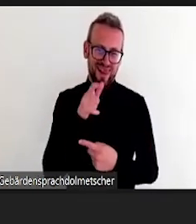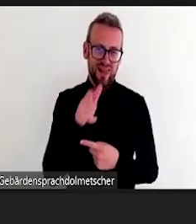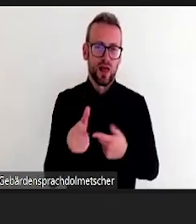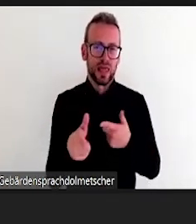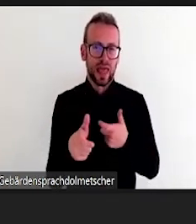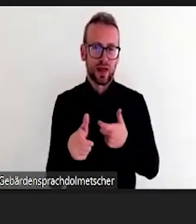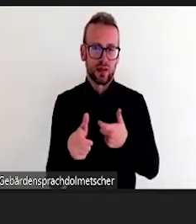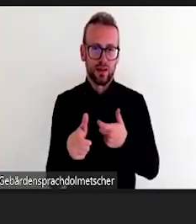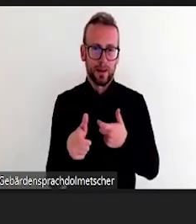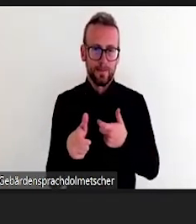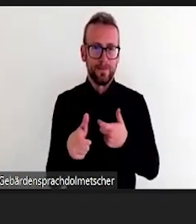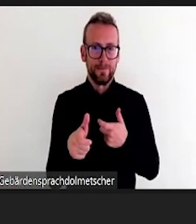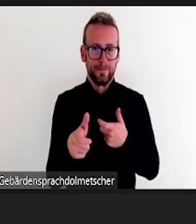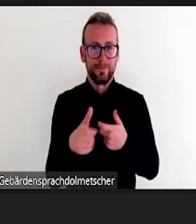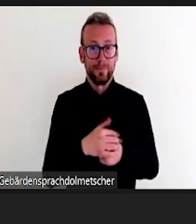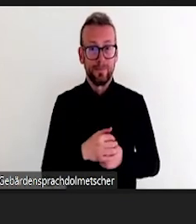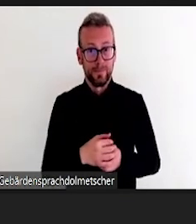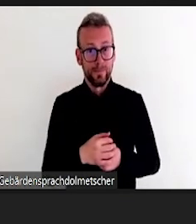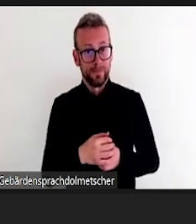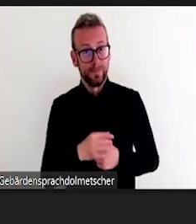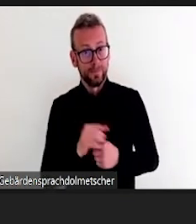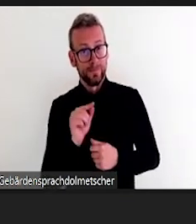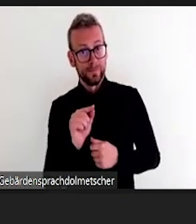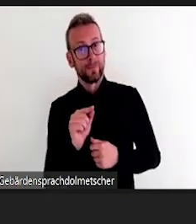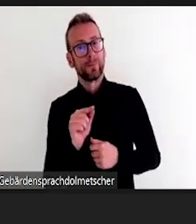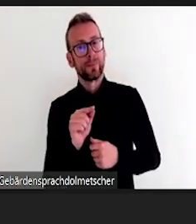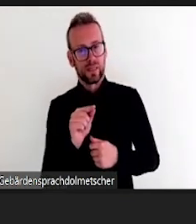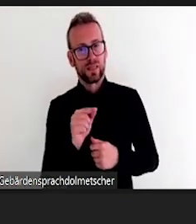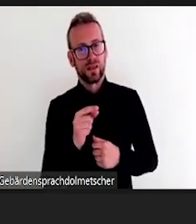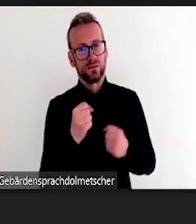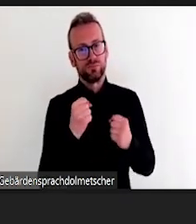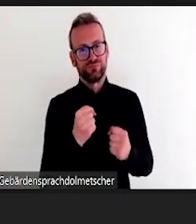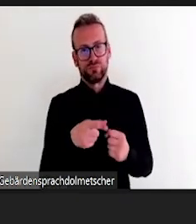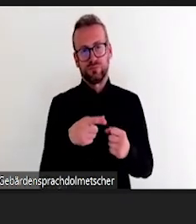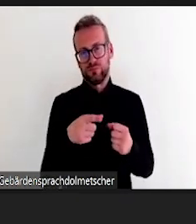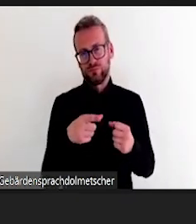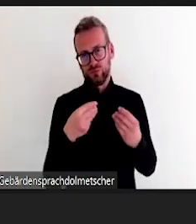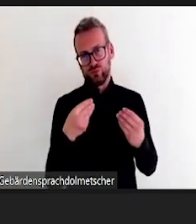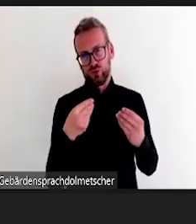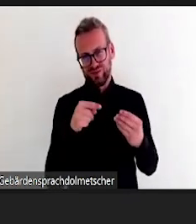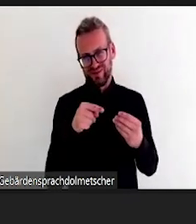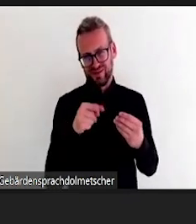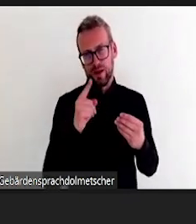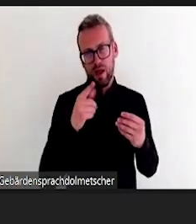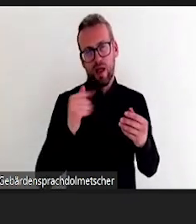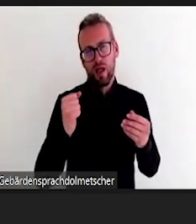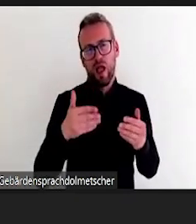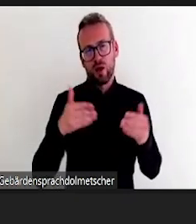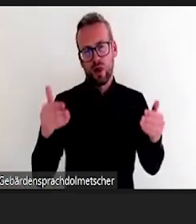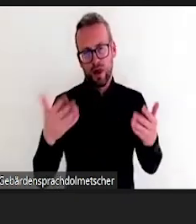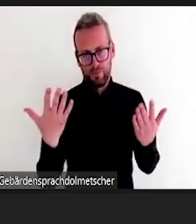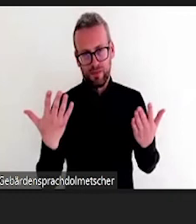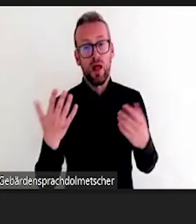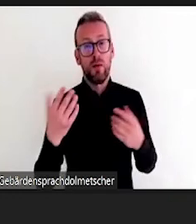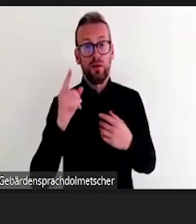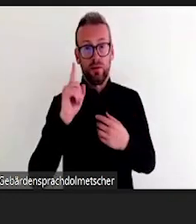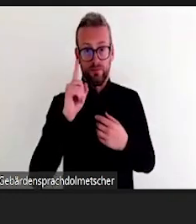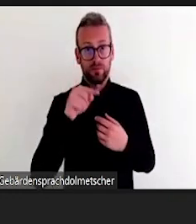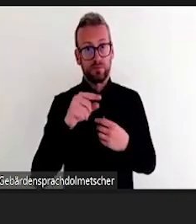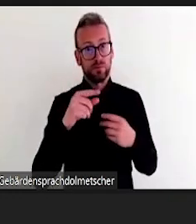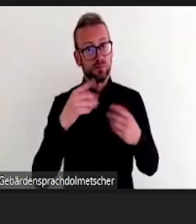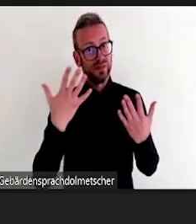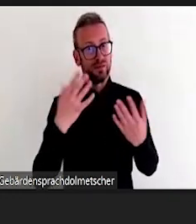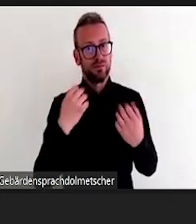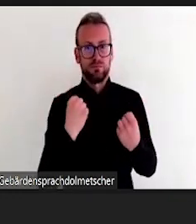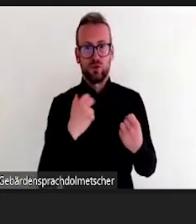Die klassische Schnitzeljagd kennen Sie ja bestimmt. Das heißt, man hat eine bestimmte Route und bestimmte Aufgaben an einzelnen Punkten auf